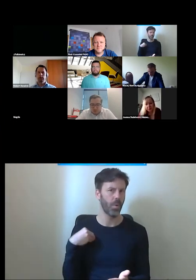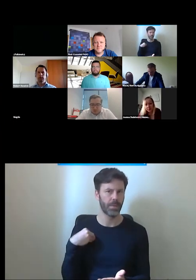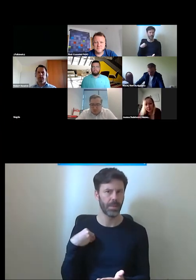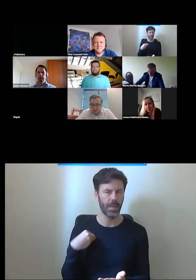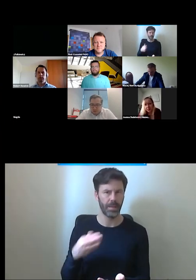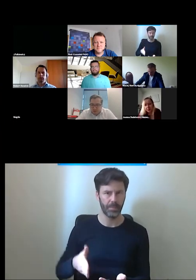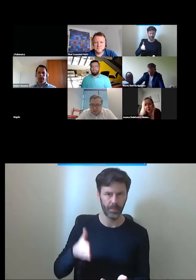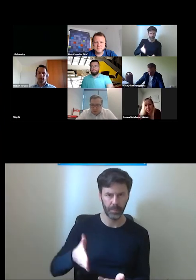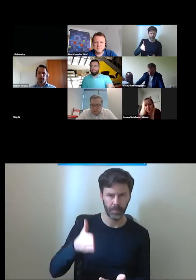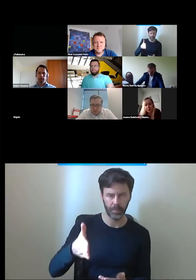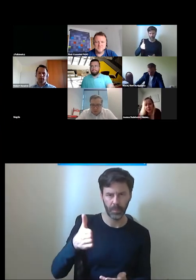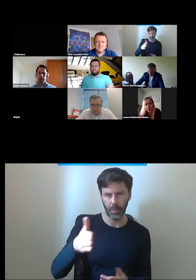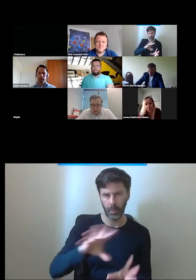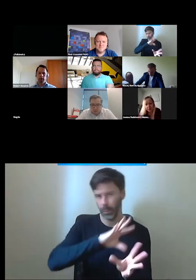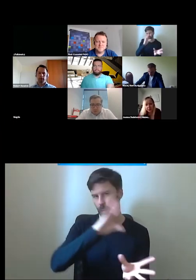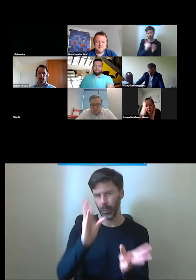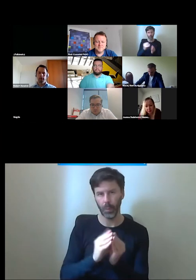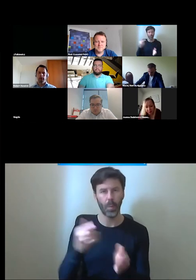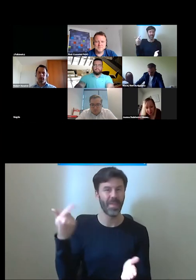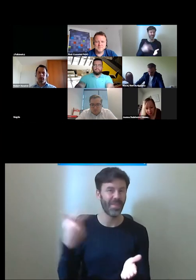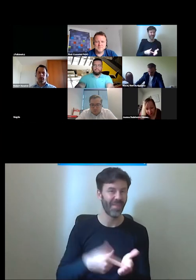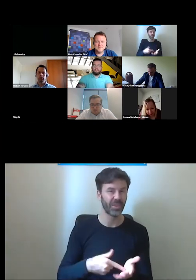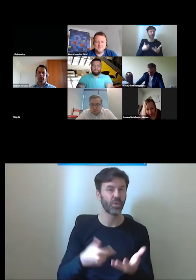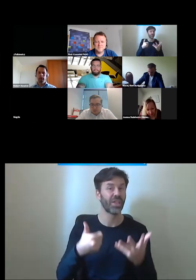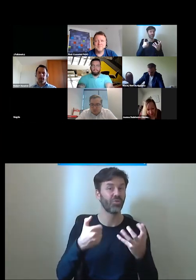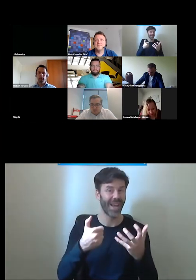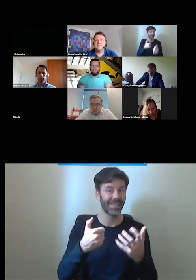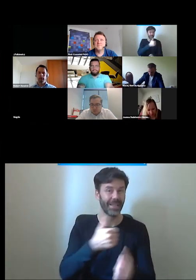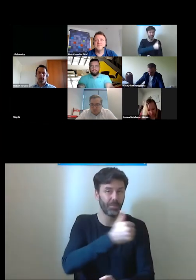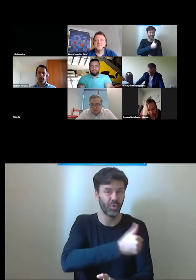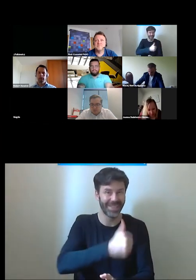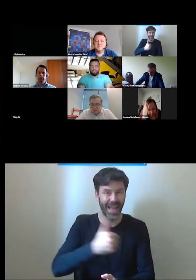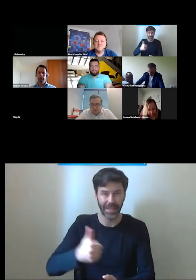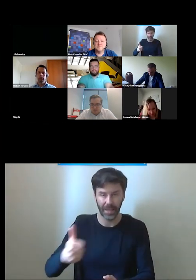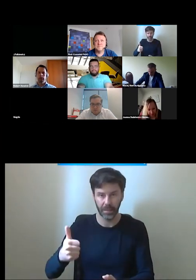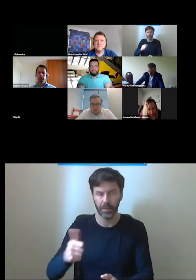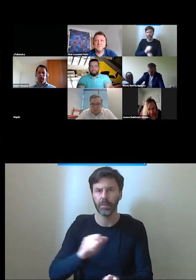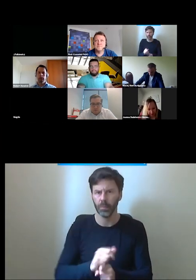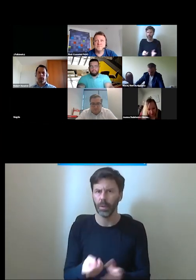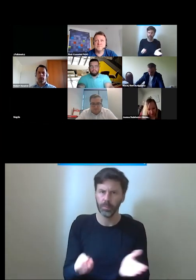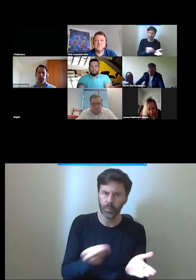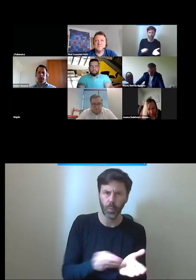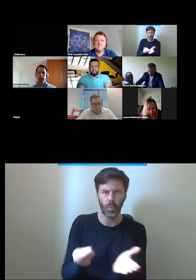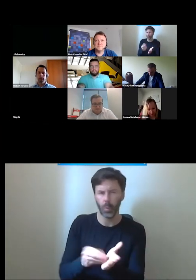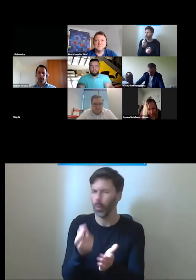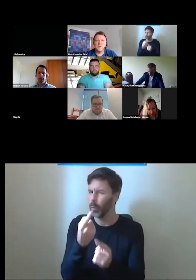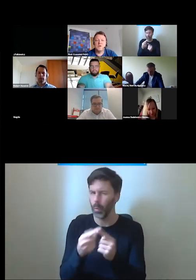ponad 2600 czynnych stacji przystanków to znaczną część z nich wyposażyć w tego typu urządzenia